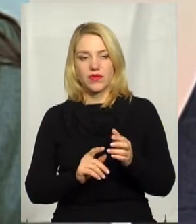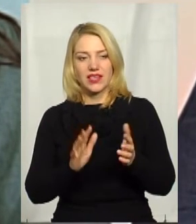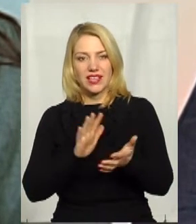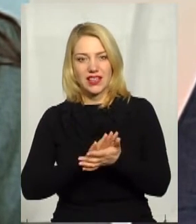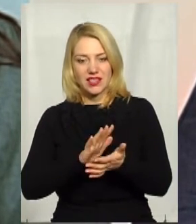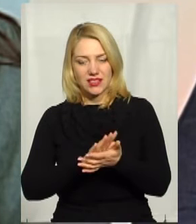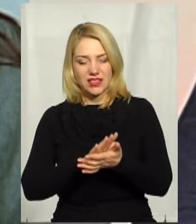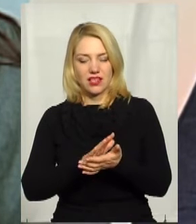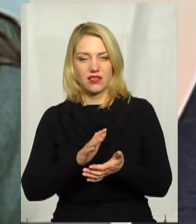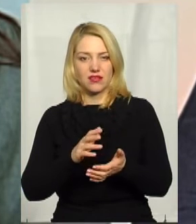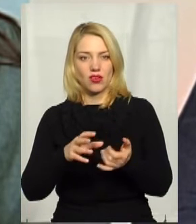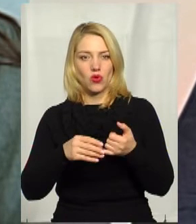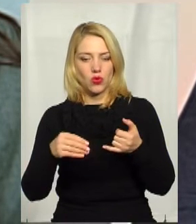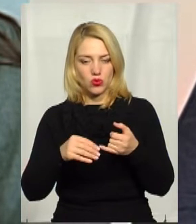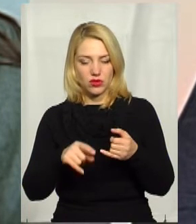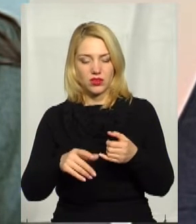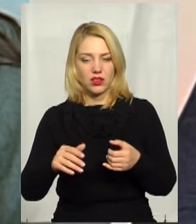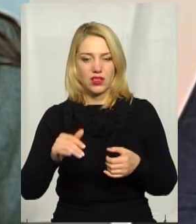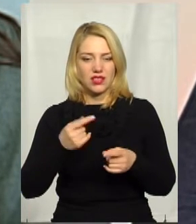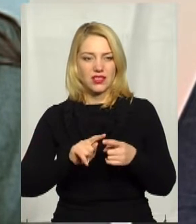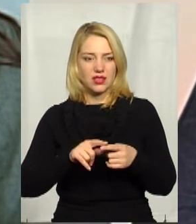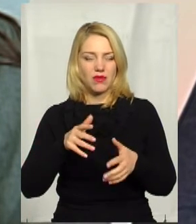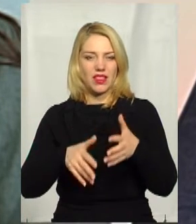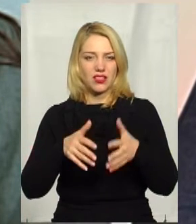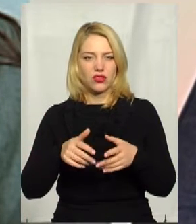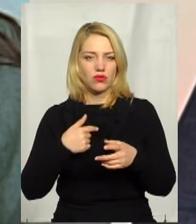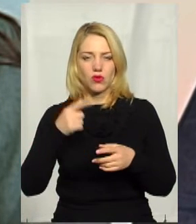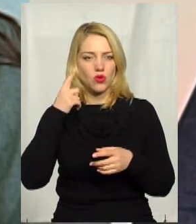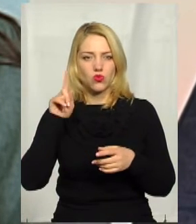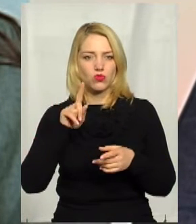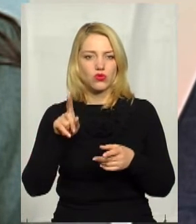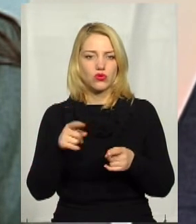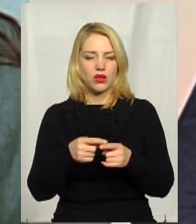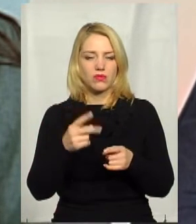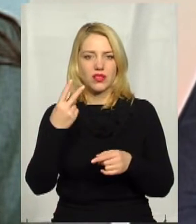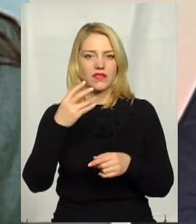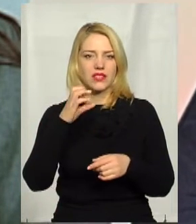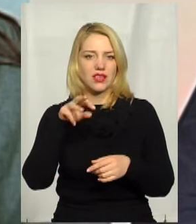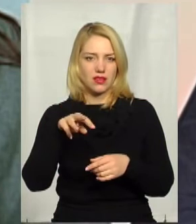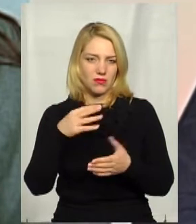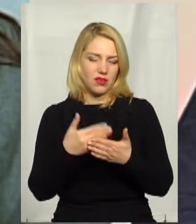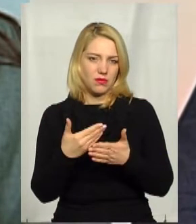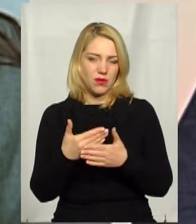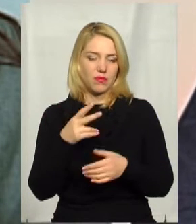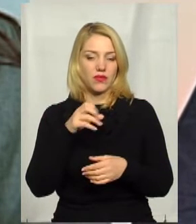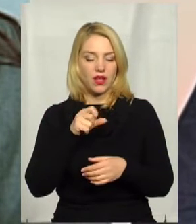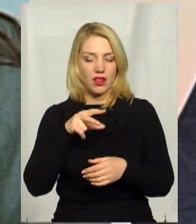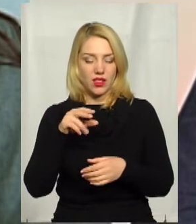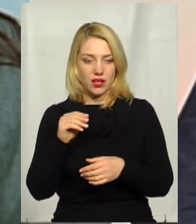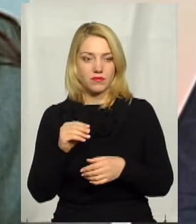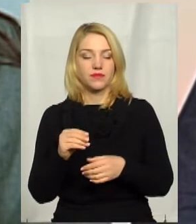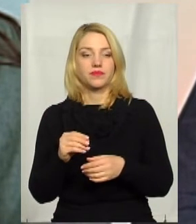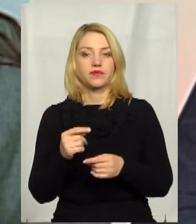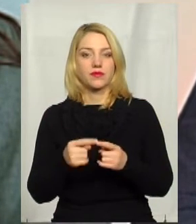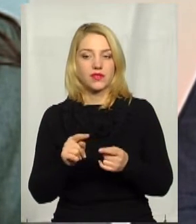грунту цими нечистотами. От я не думаю, що там глибина просочування була більше 20 сантиметрів, але ж все рівно цей